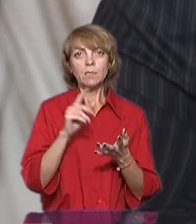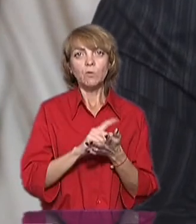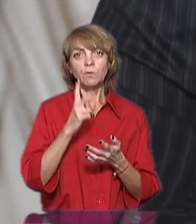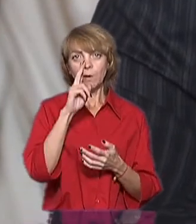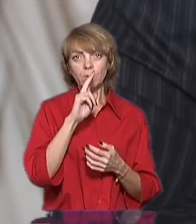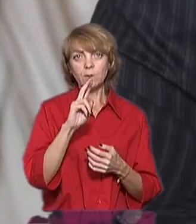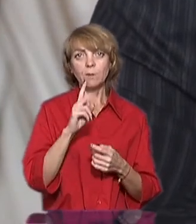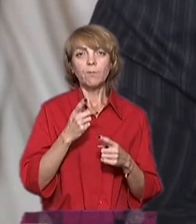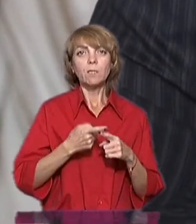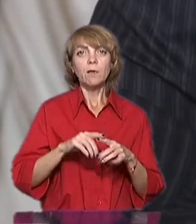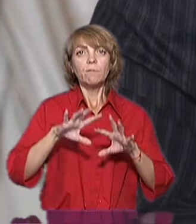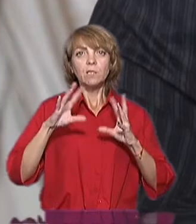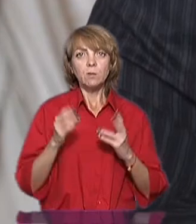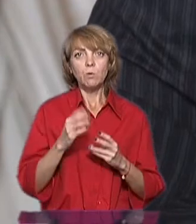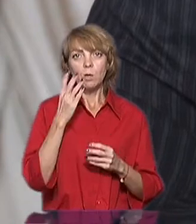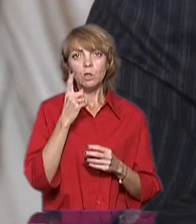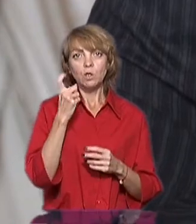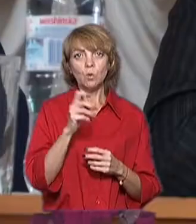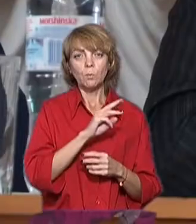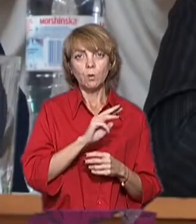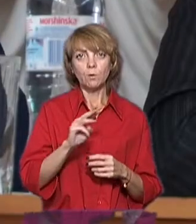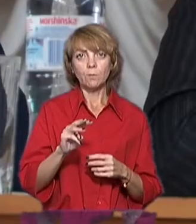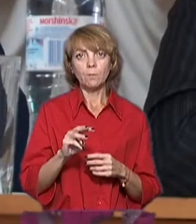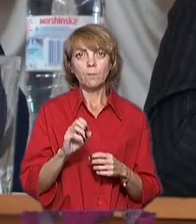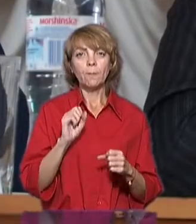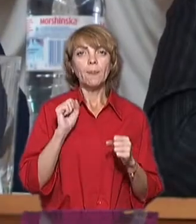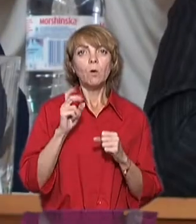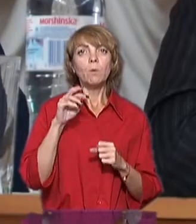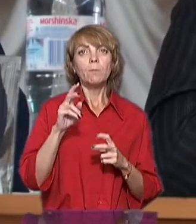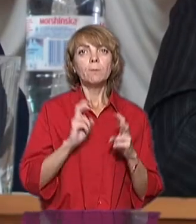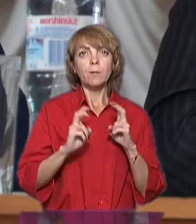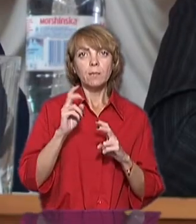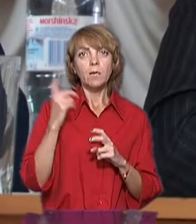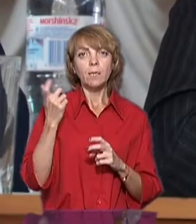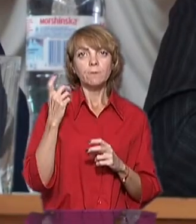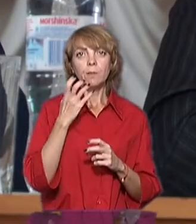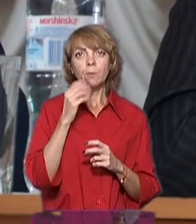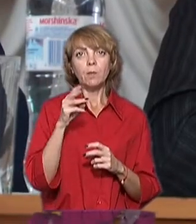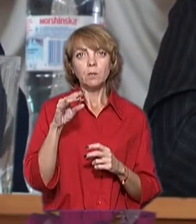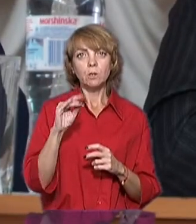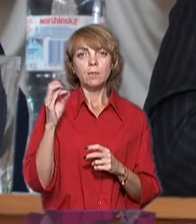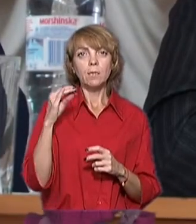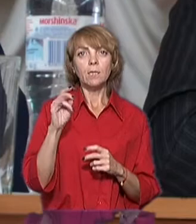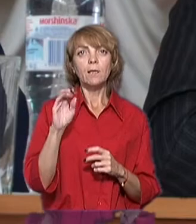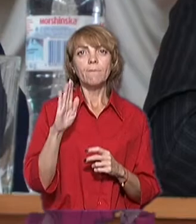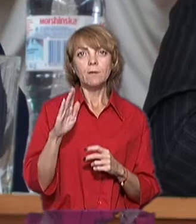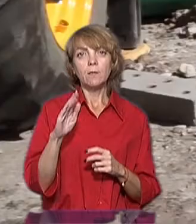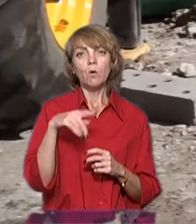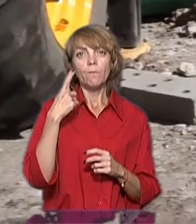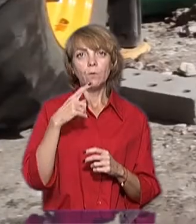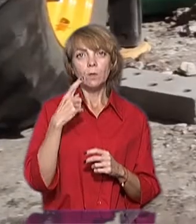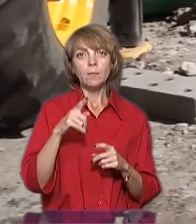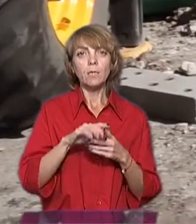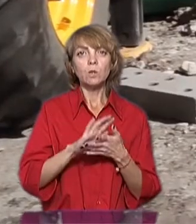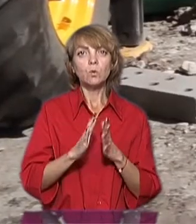місяці. І це в цілому майже 100 мільйонів. Керівник комунального підприємства «Харківські теплові мережі» Сергій Андрєєв говорить,